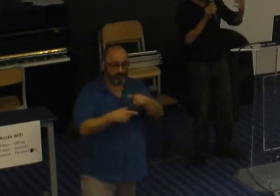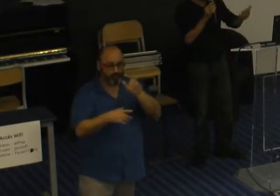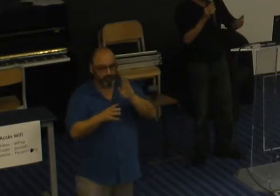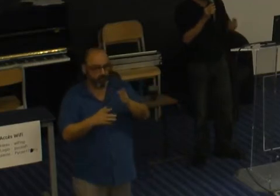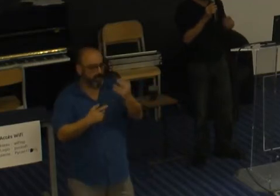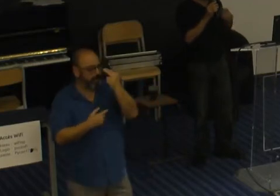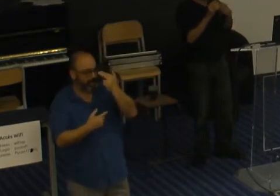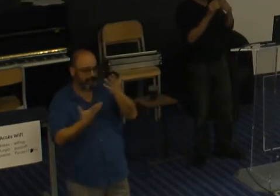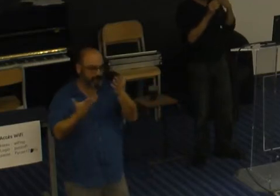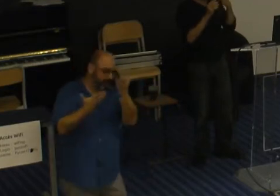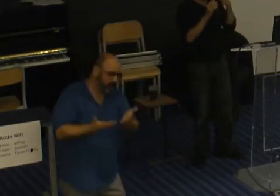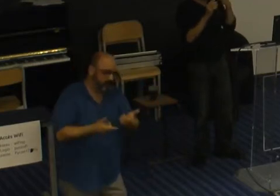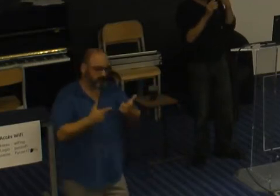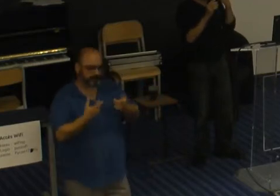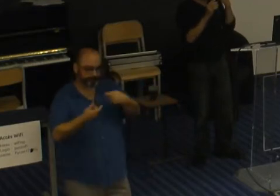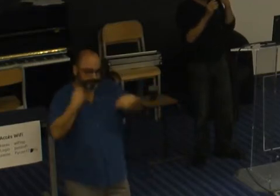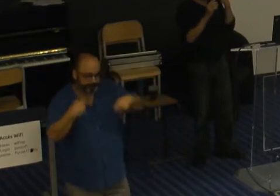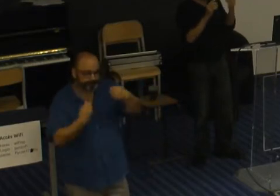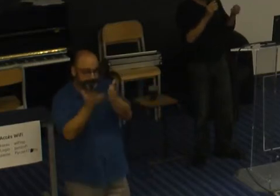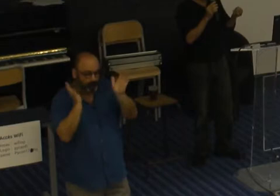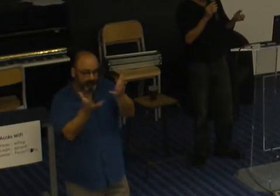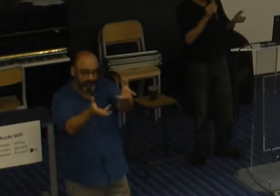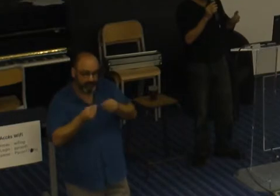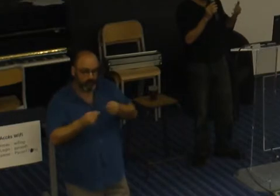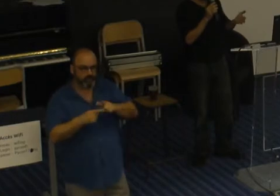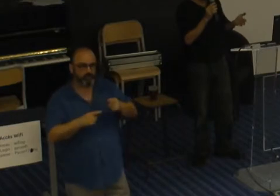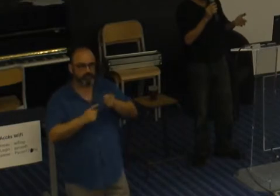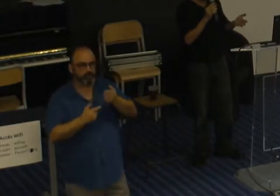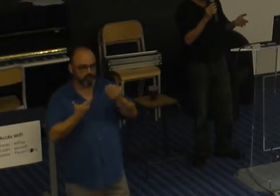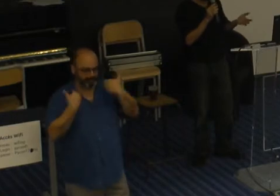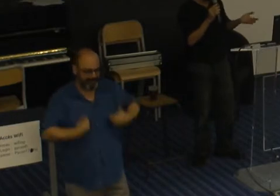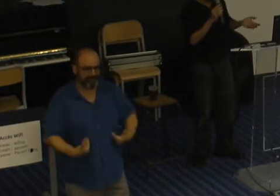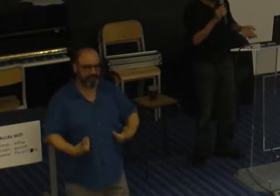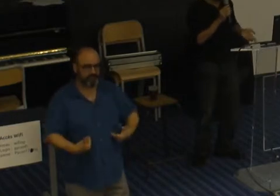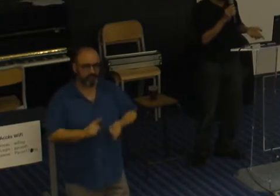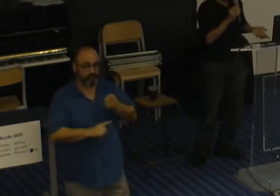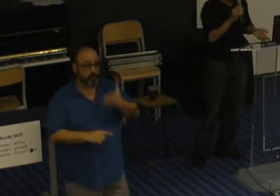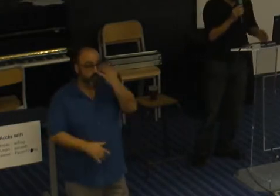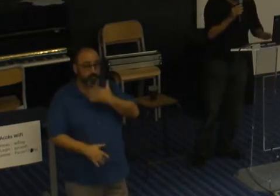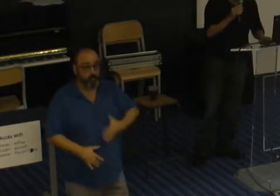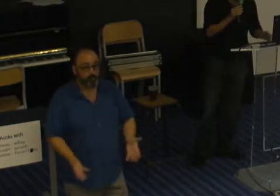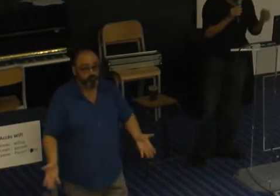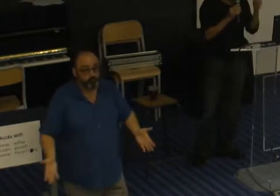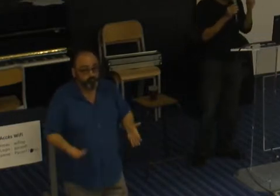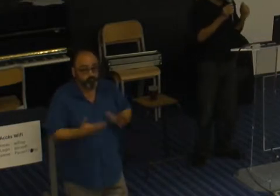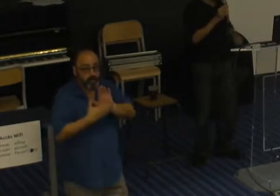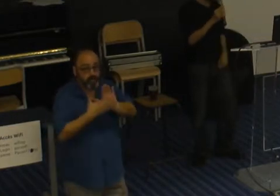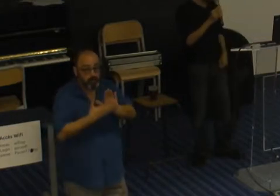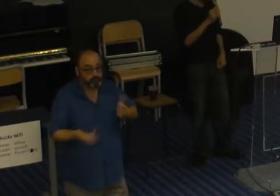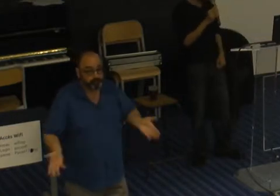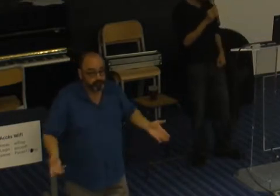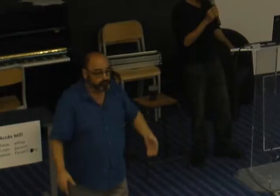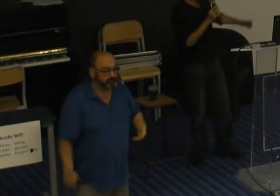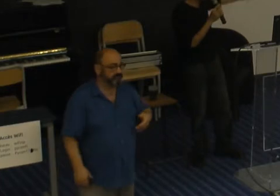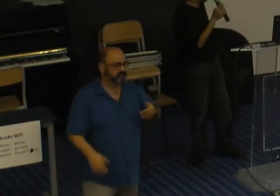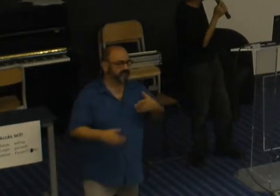ça va être plutôt le savoir-être qui est important, pas l'apparence physique. D'ailleurs, je vous conseille une très